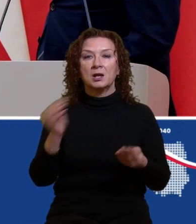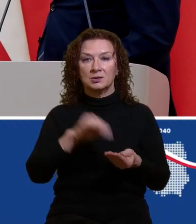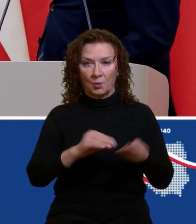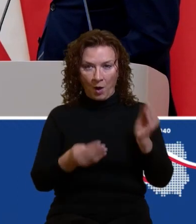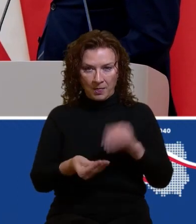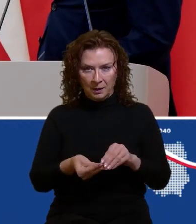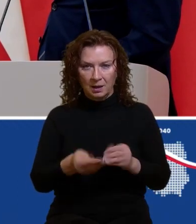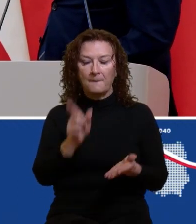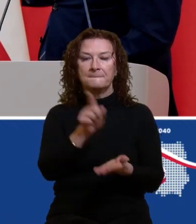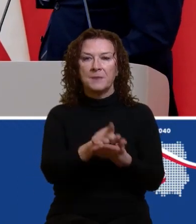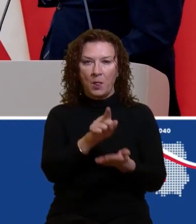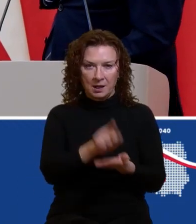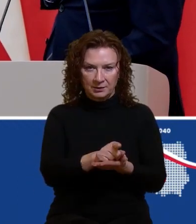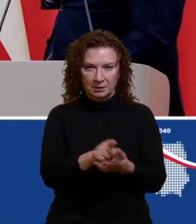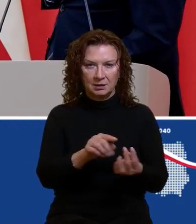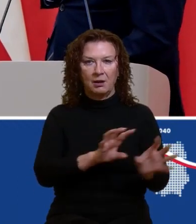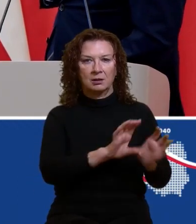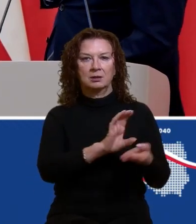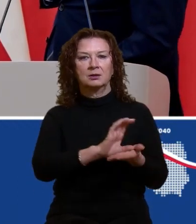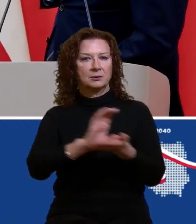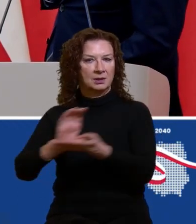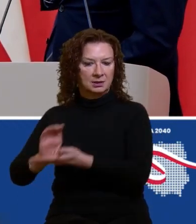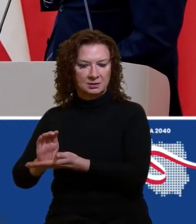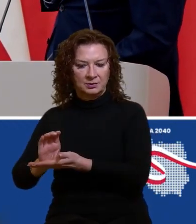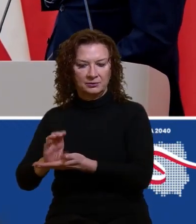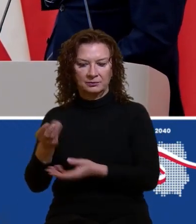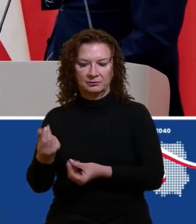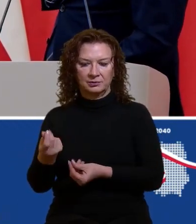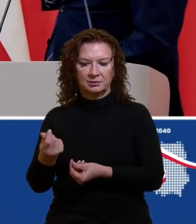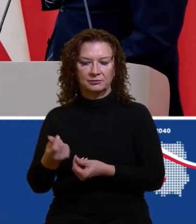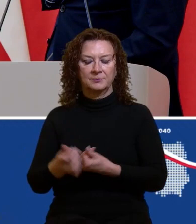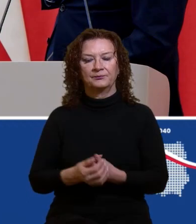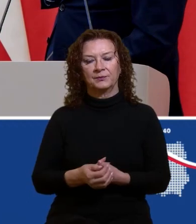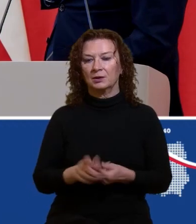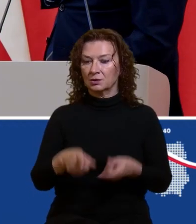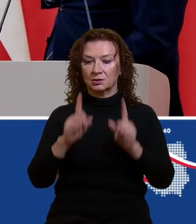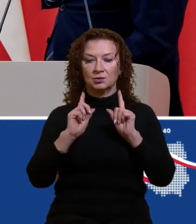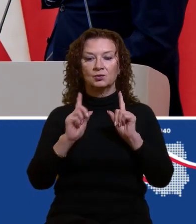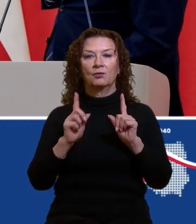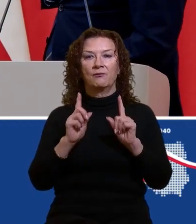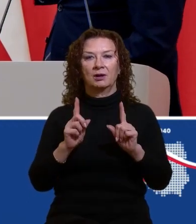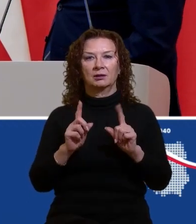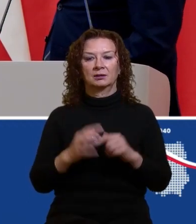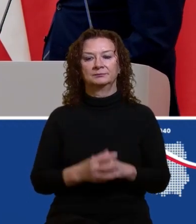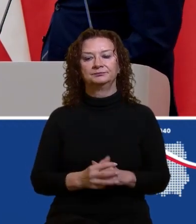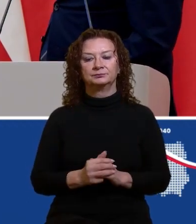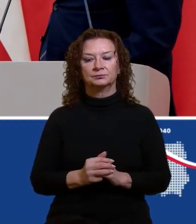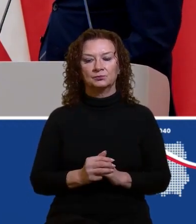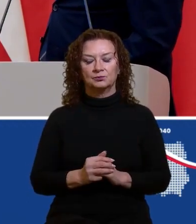podatkowy i clean transferowy. Proszę zwrócić uwagę na to,